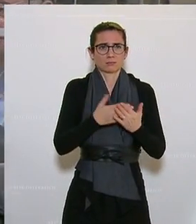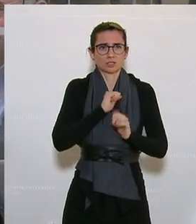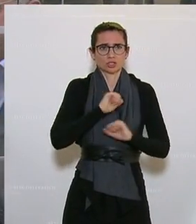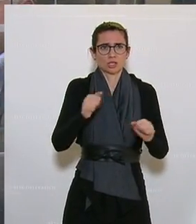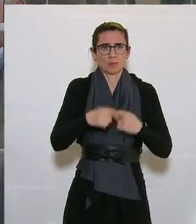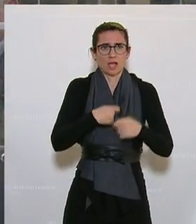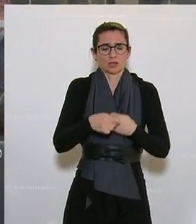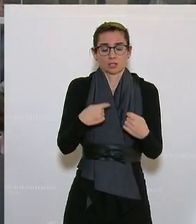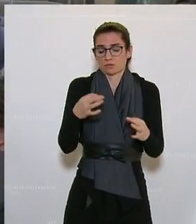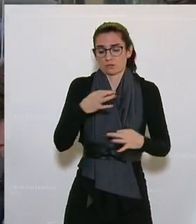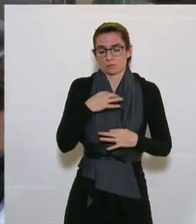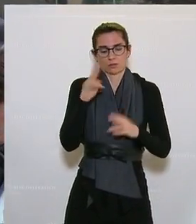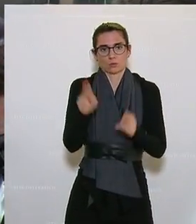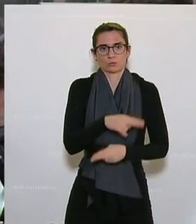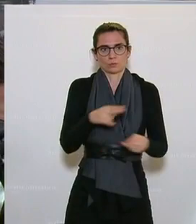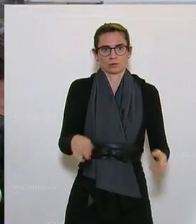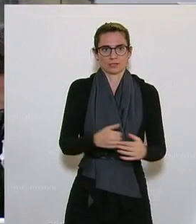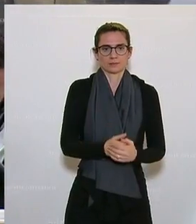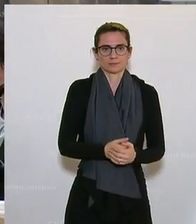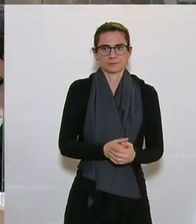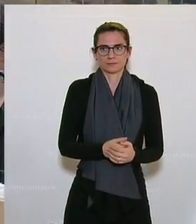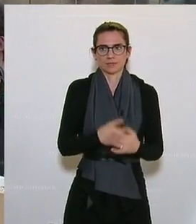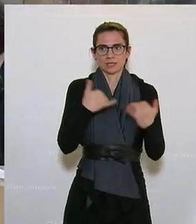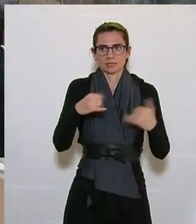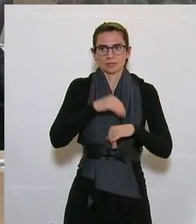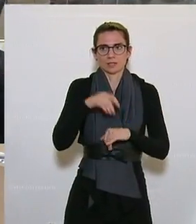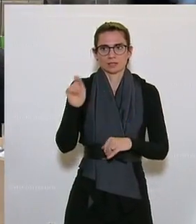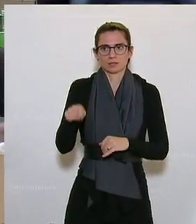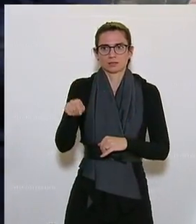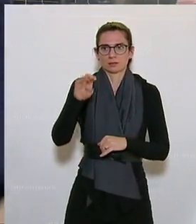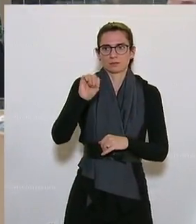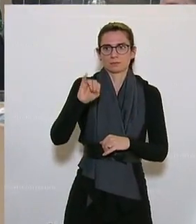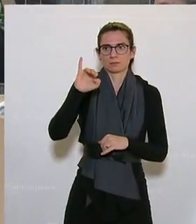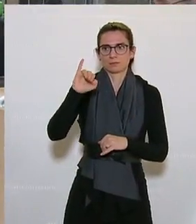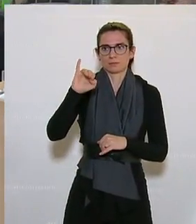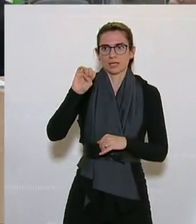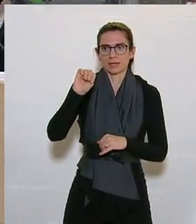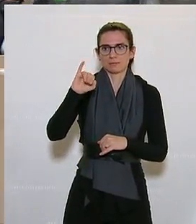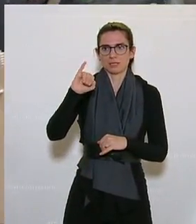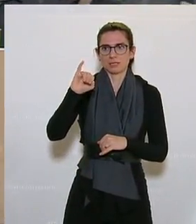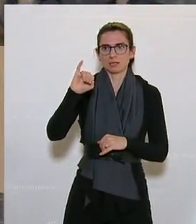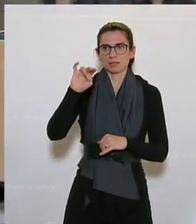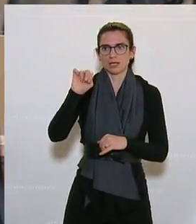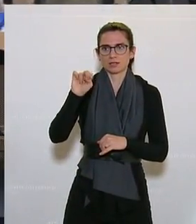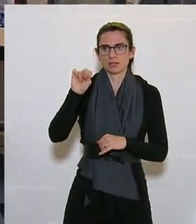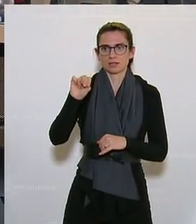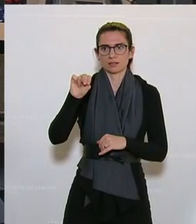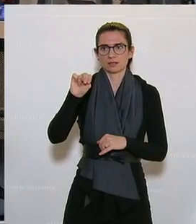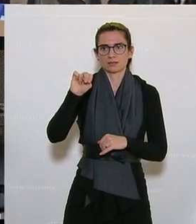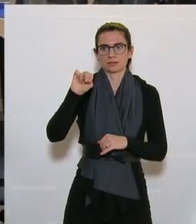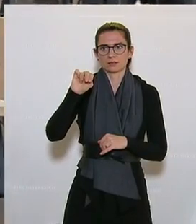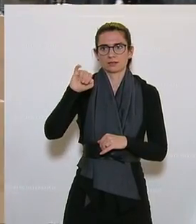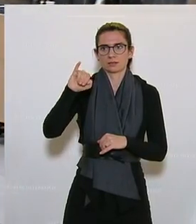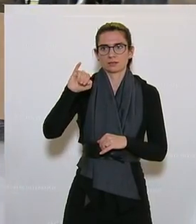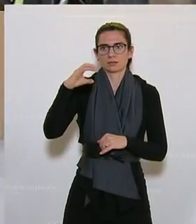Gesetzte Maßnahmen im Schulbereich müssten schnell umgesetzt werden. Dass Anträge der Opposition durchgehend abgelehnt würden, sei unverständlich, so